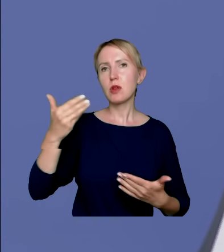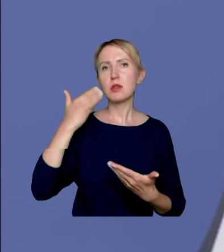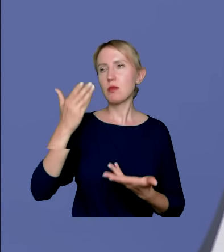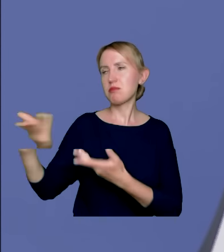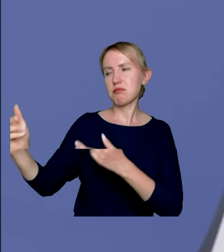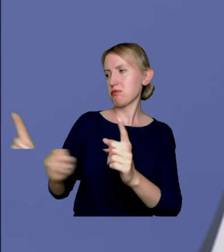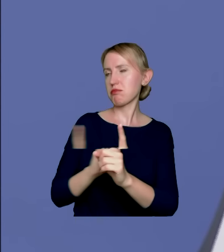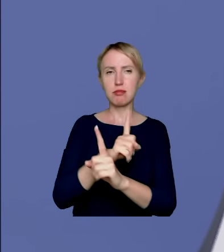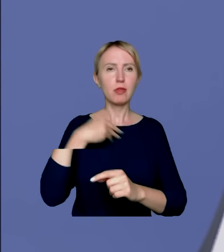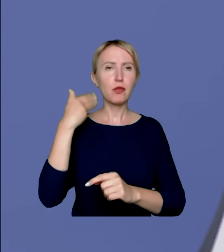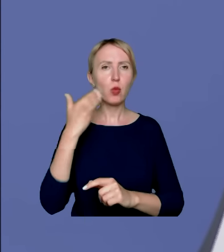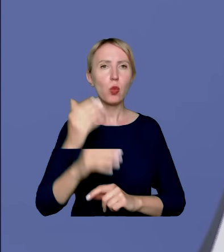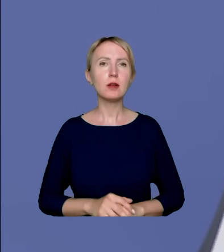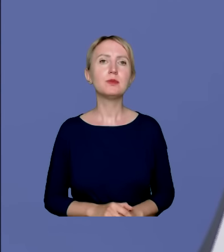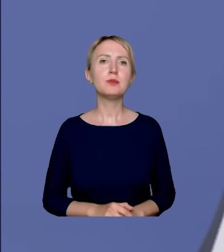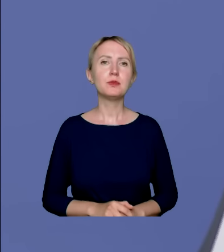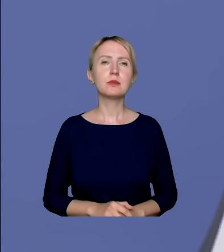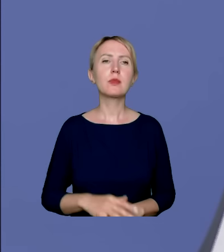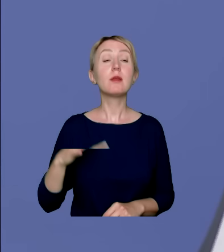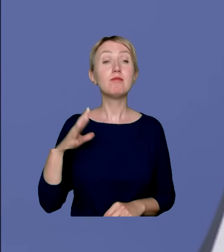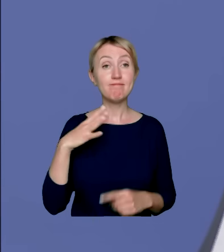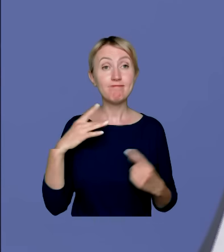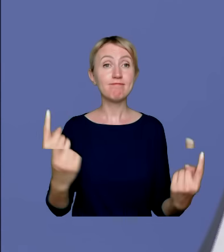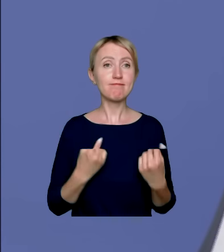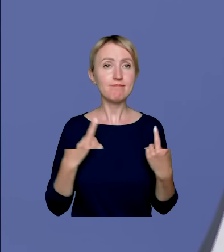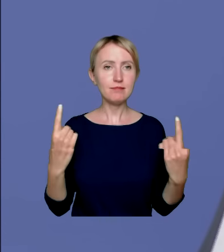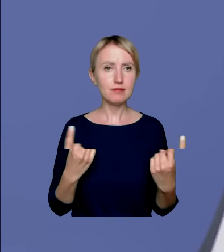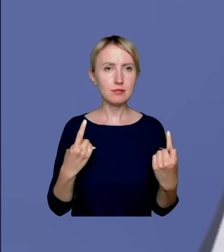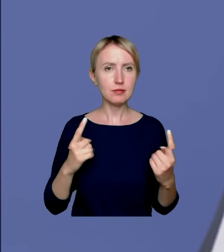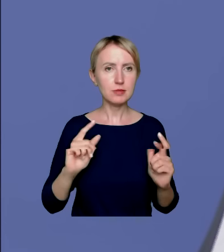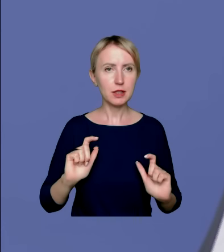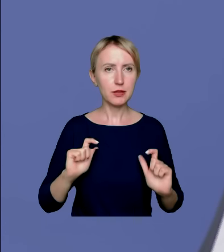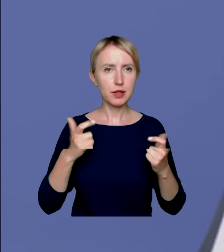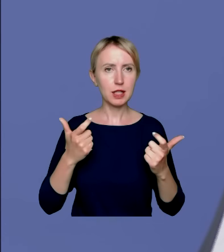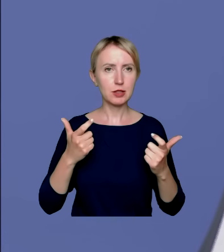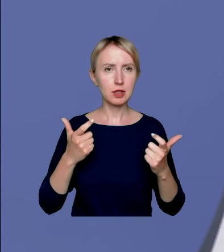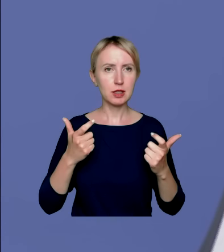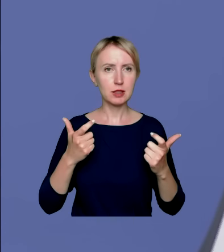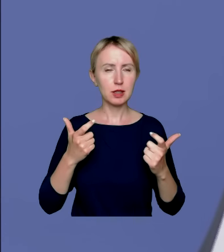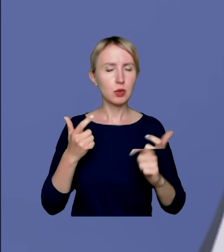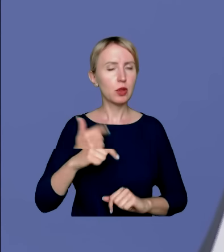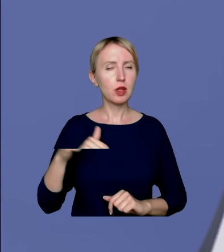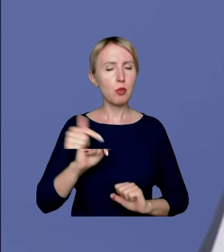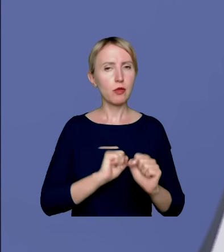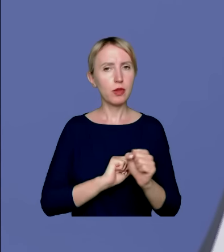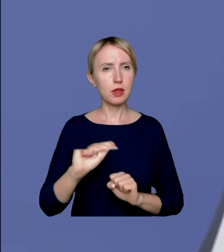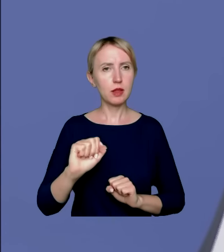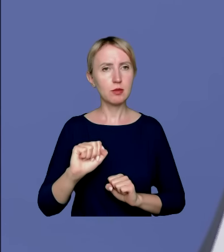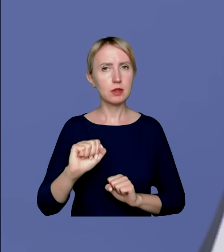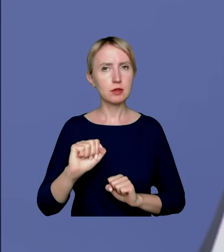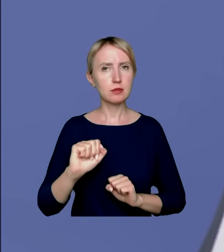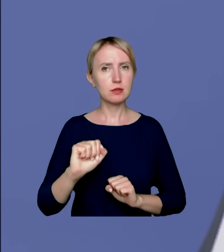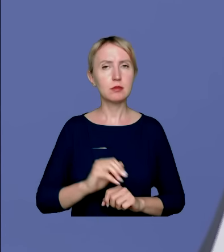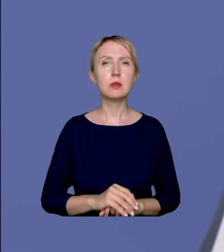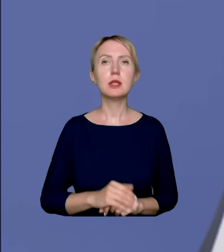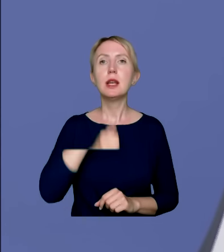Rzeczywiście miało to miejsce, takie wydarzenia, które nie powinny się zdarzać. Cenzurowanie